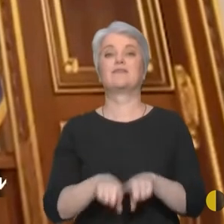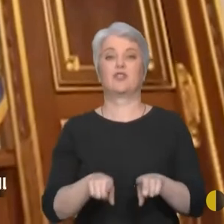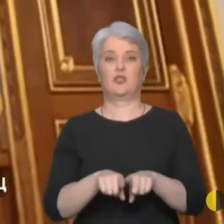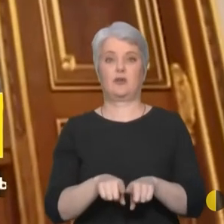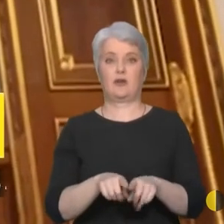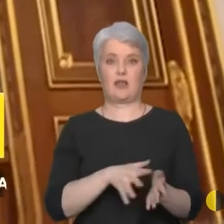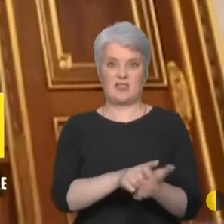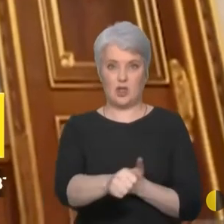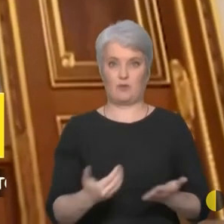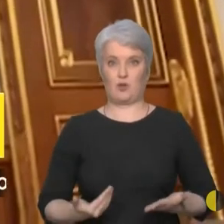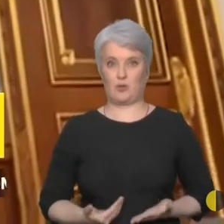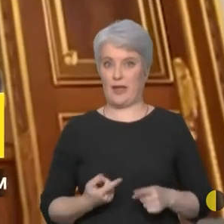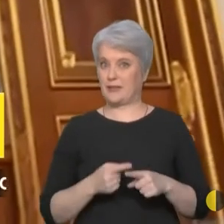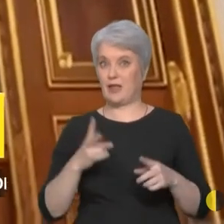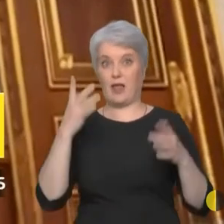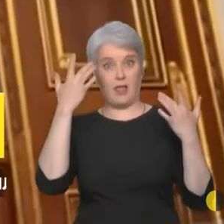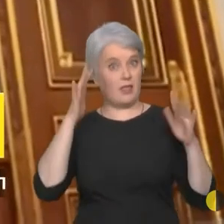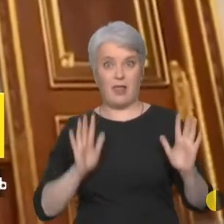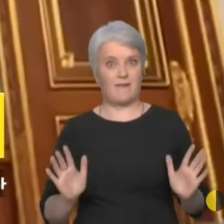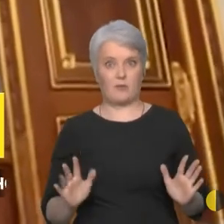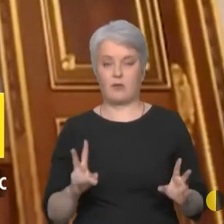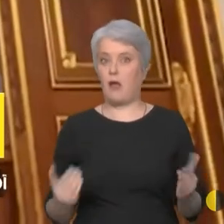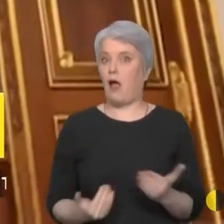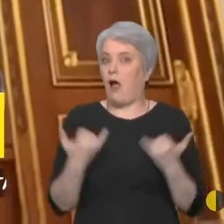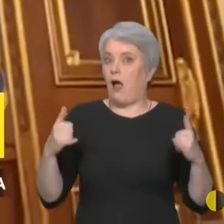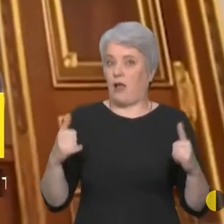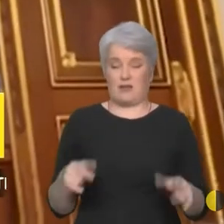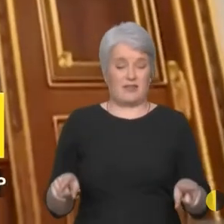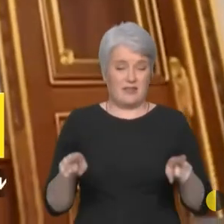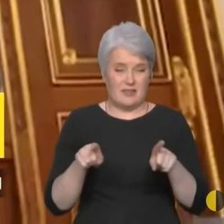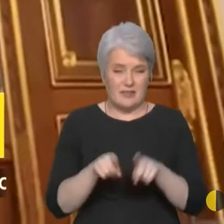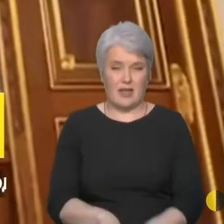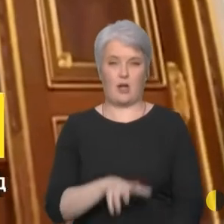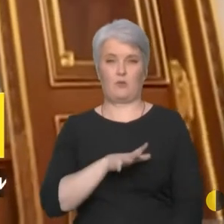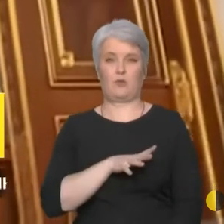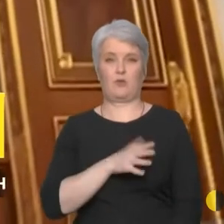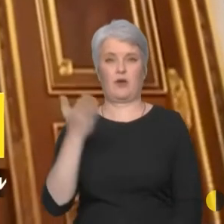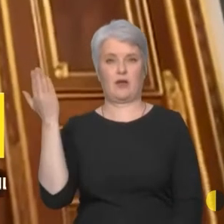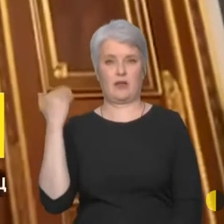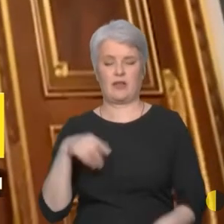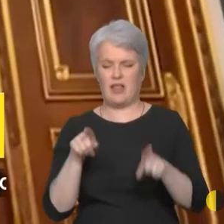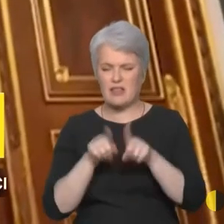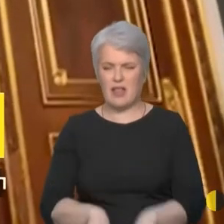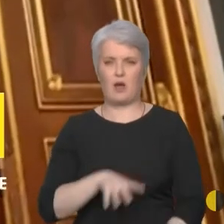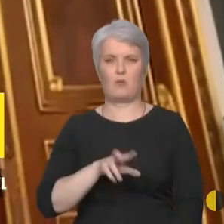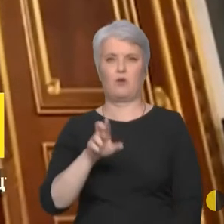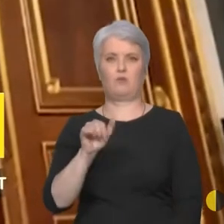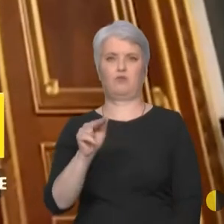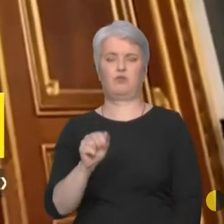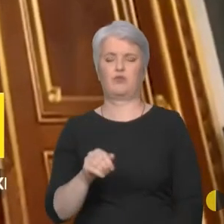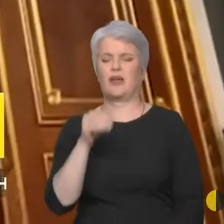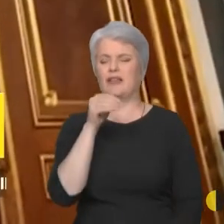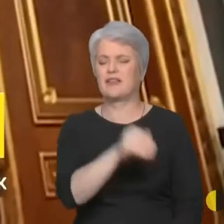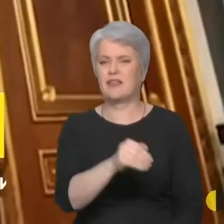Це не випадковість, це не епізод. Так було раніше, так було в Бучі тисячі разів. Кожен